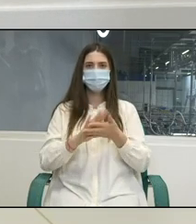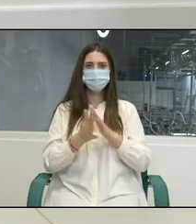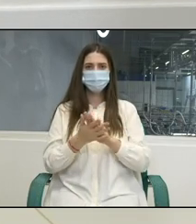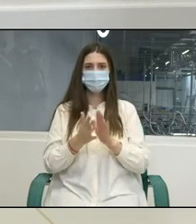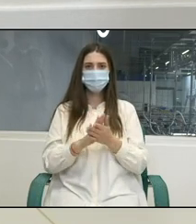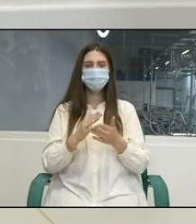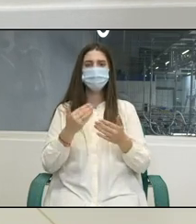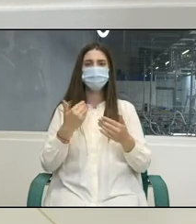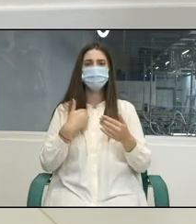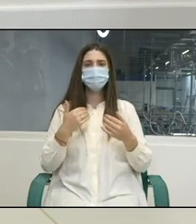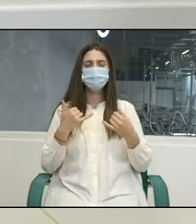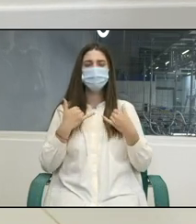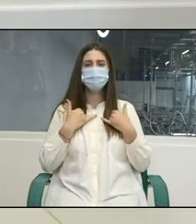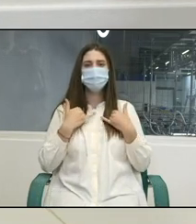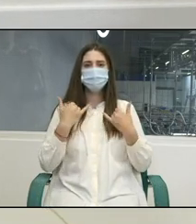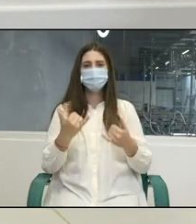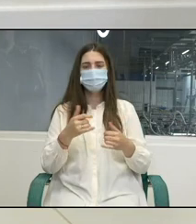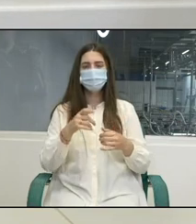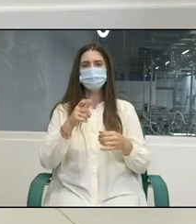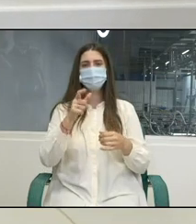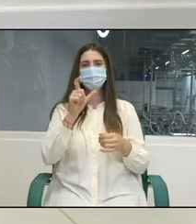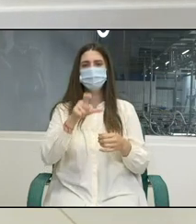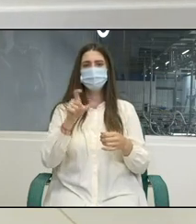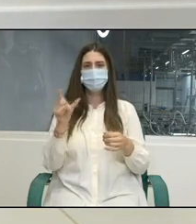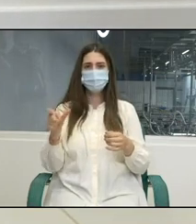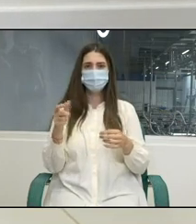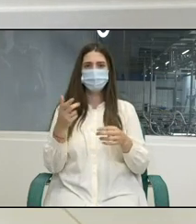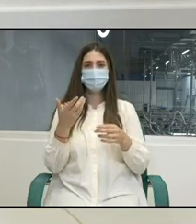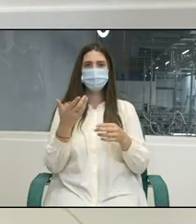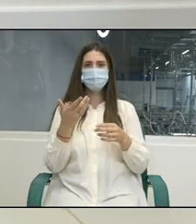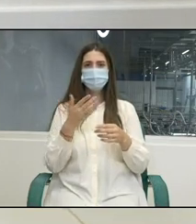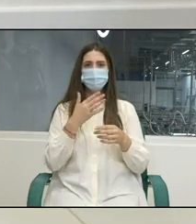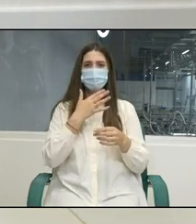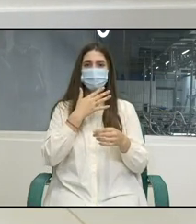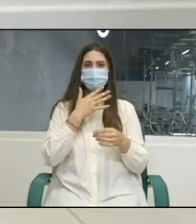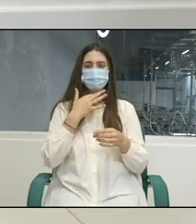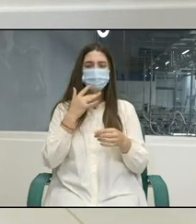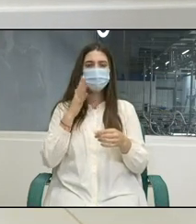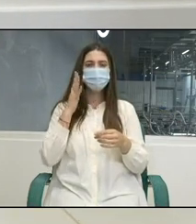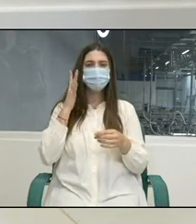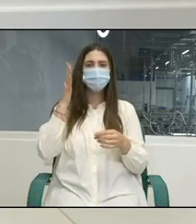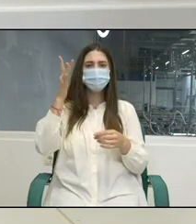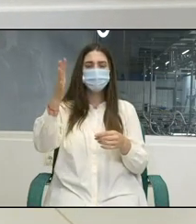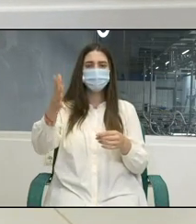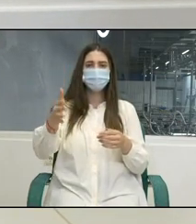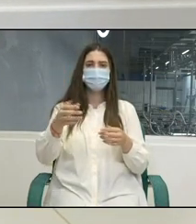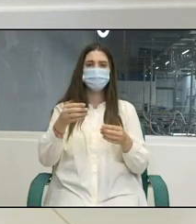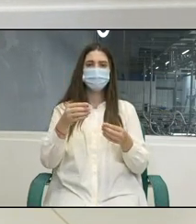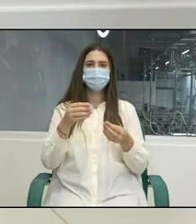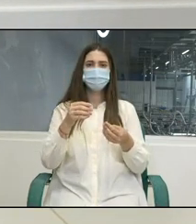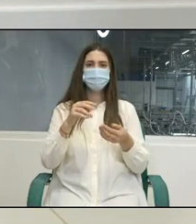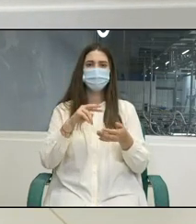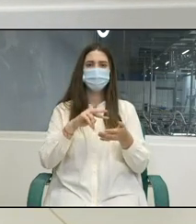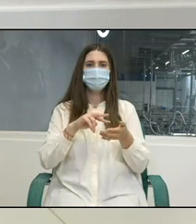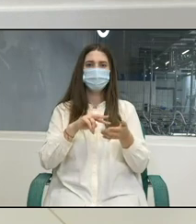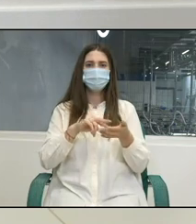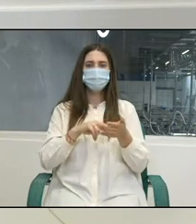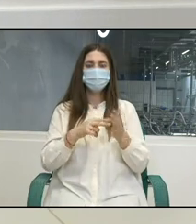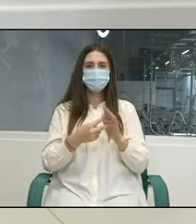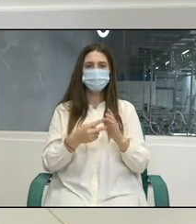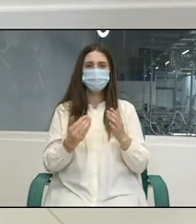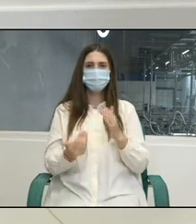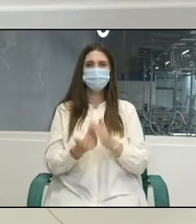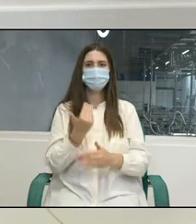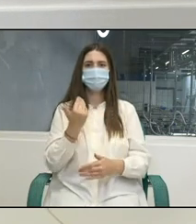asigurăm o regularitate acestor întâlniri astfel încât să putem să progresăm pe implementarea